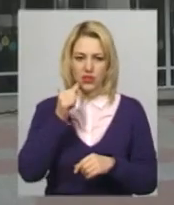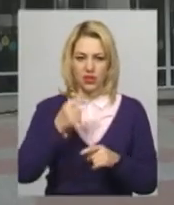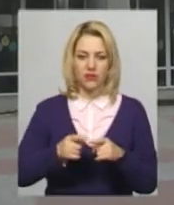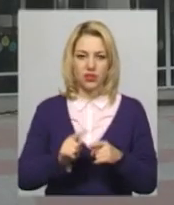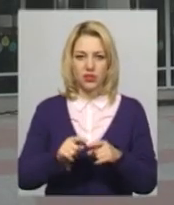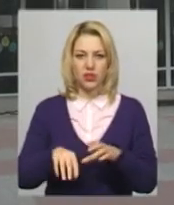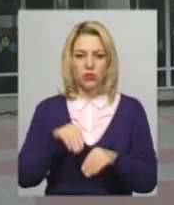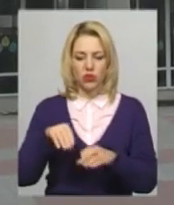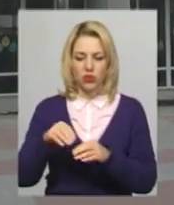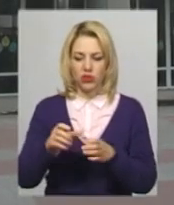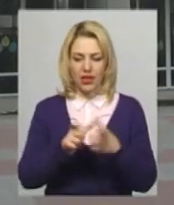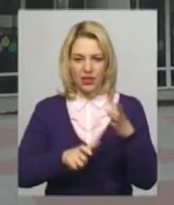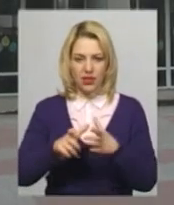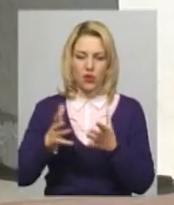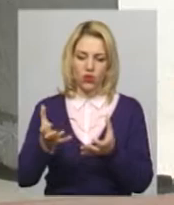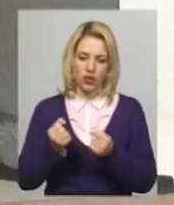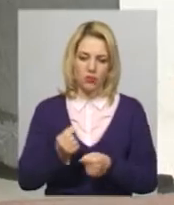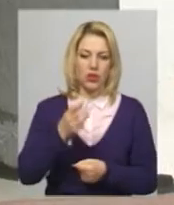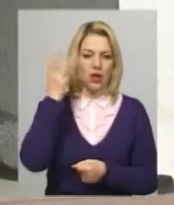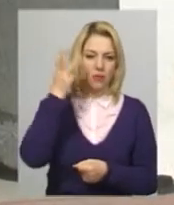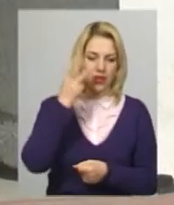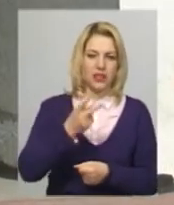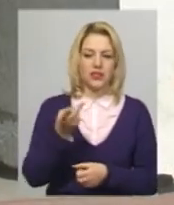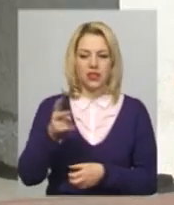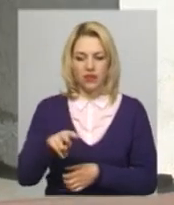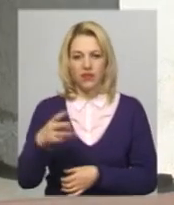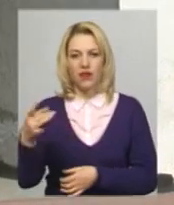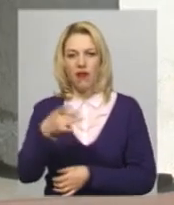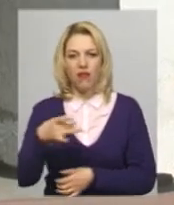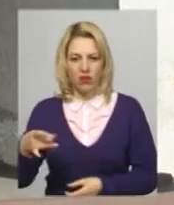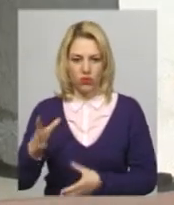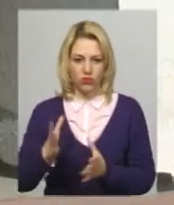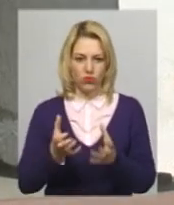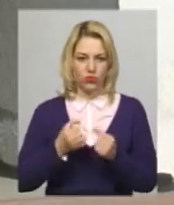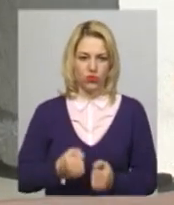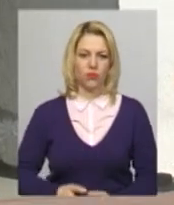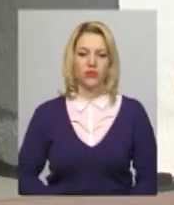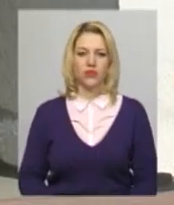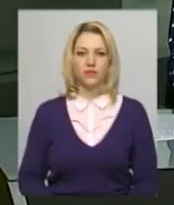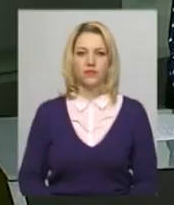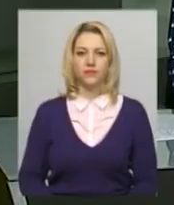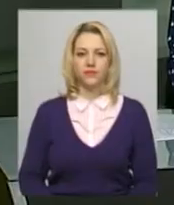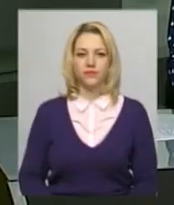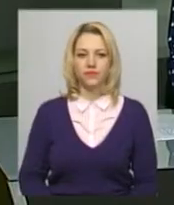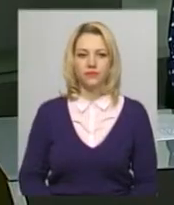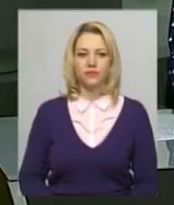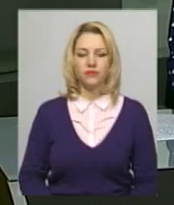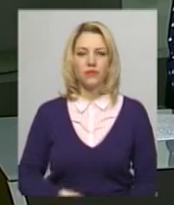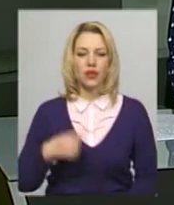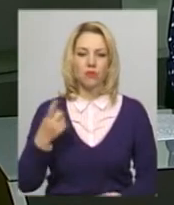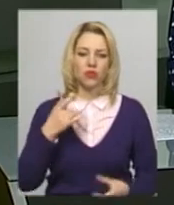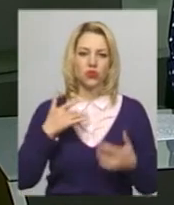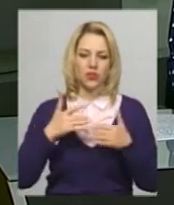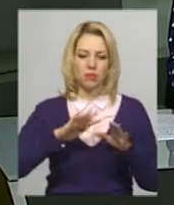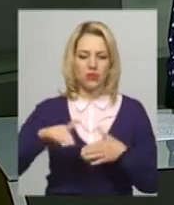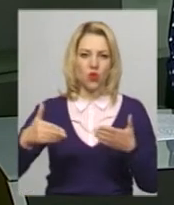отримують дільничні комісії з Хмельницького та дві з району. Дарина Денисенко, Віктор Кривий, новини Поділляцентр. Перший концерт